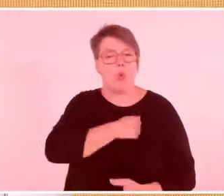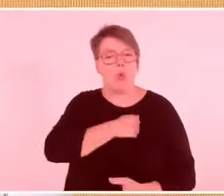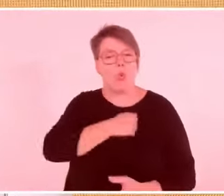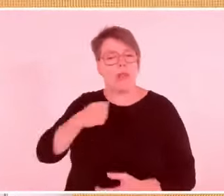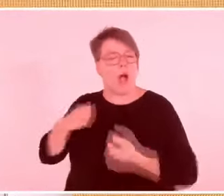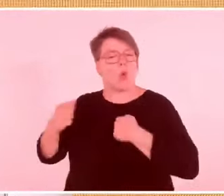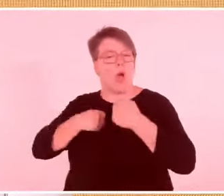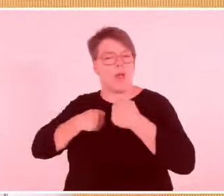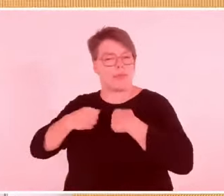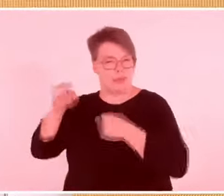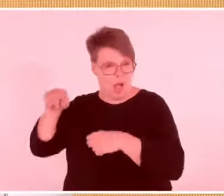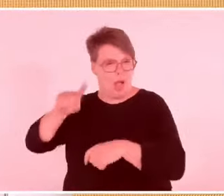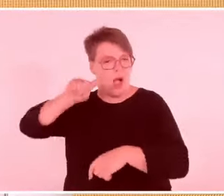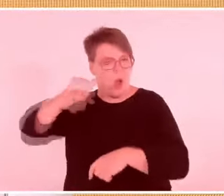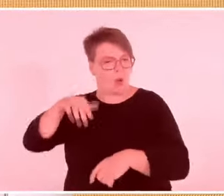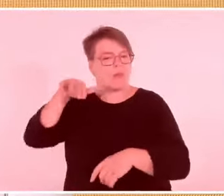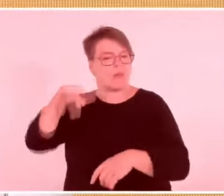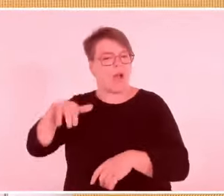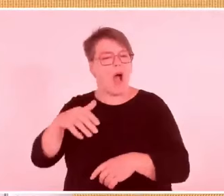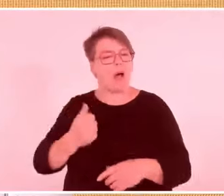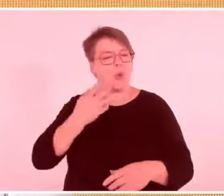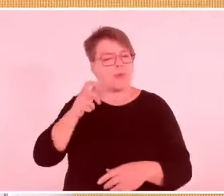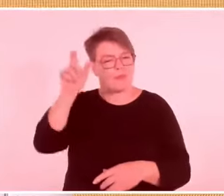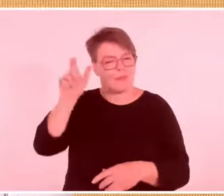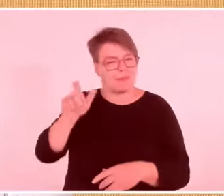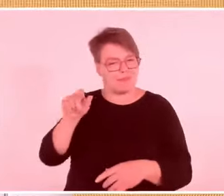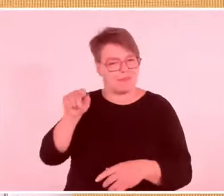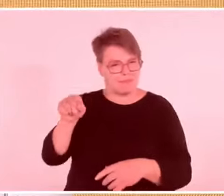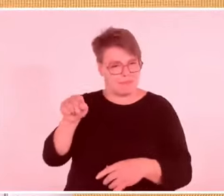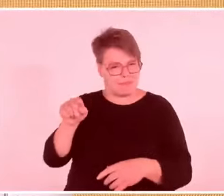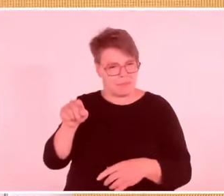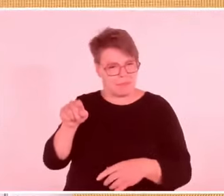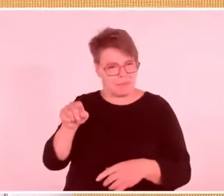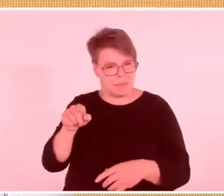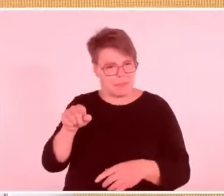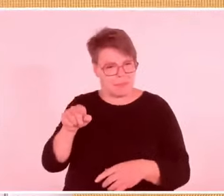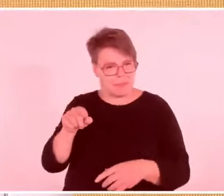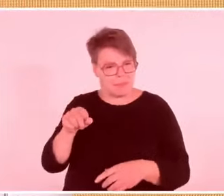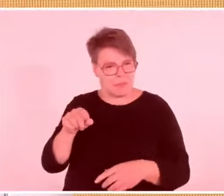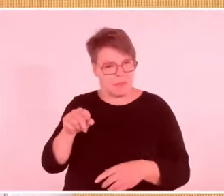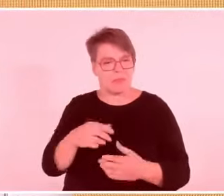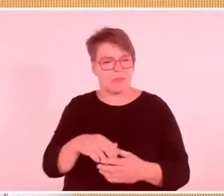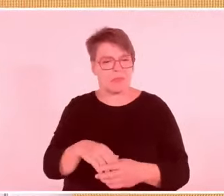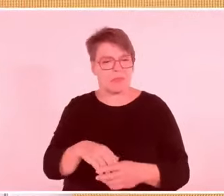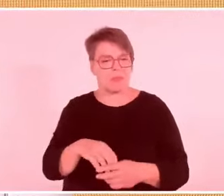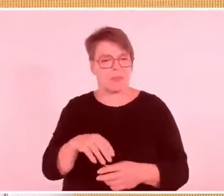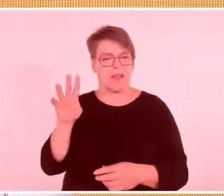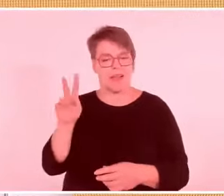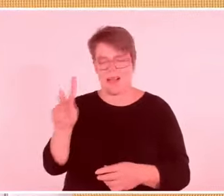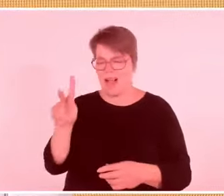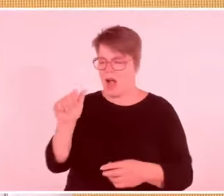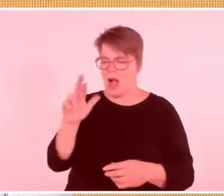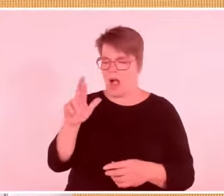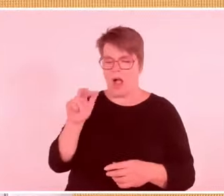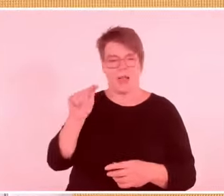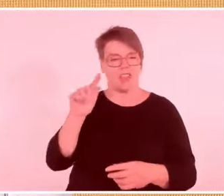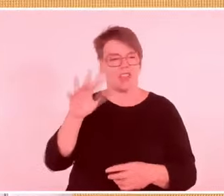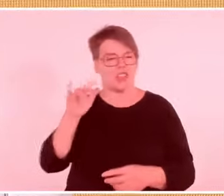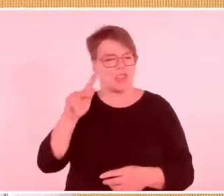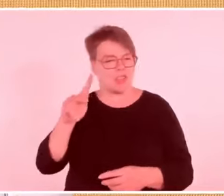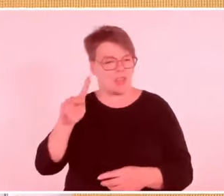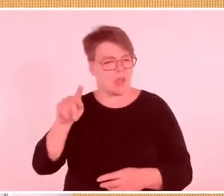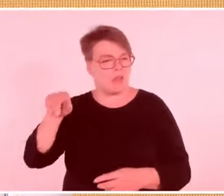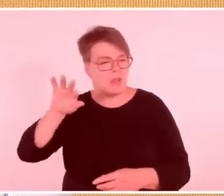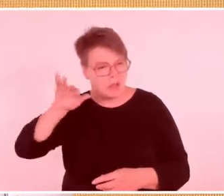ohne Mao Zedong zum Beispiel zu erwähnen. Und deswegen war ich auch überrascht und schockiert, dass ich erfahren habe, dass die